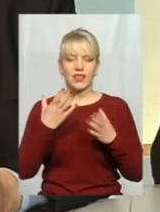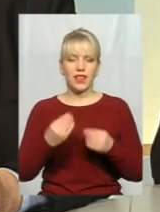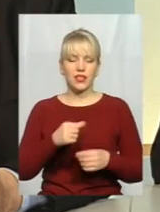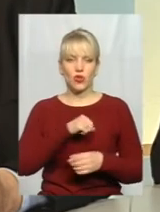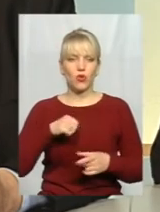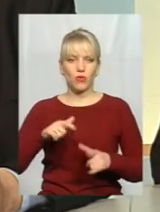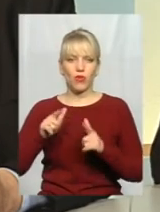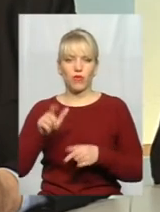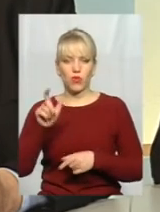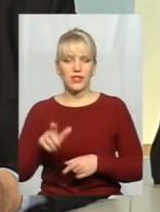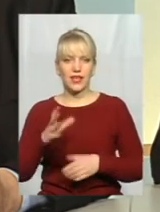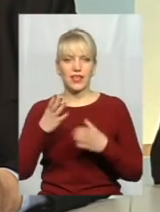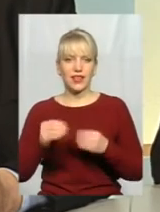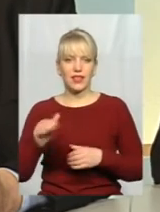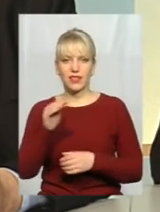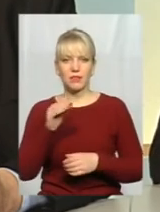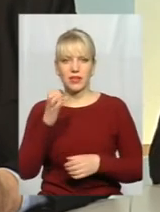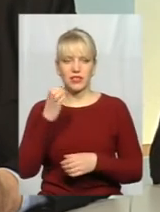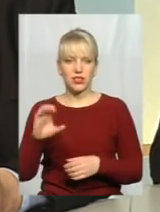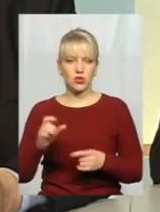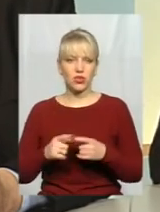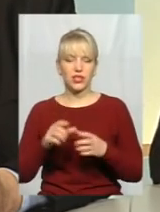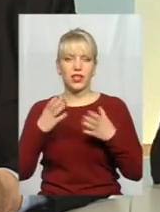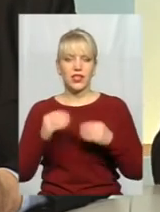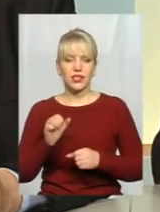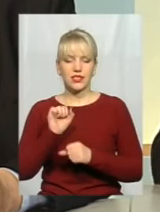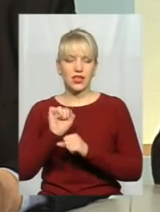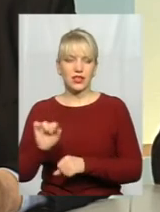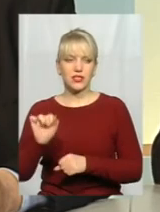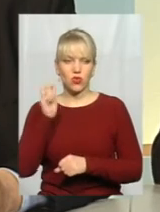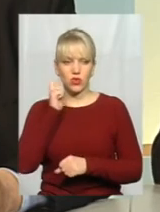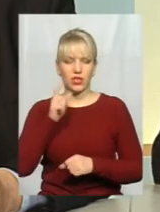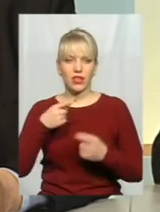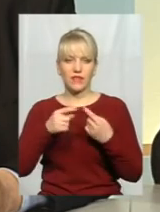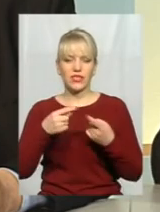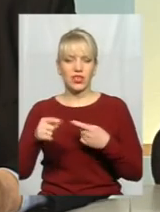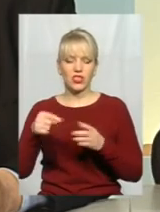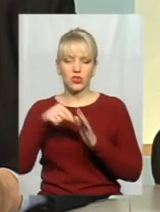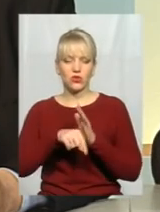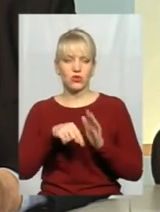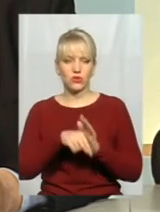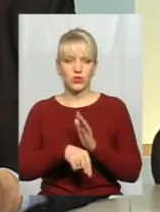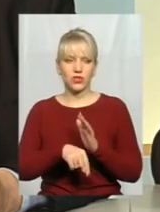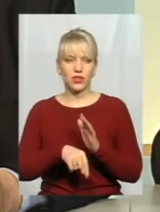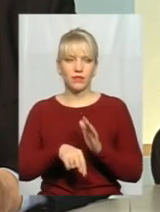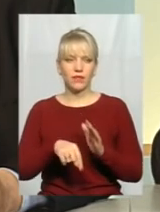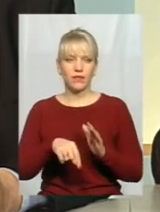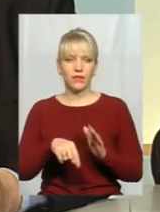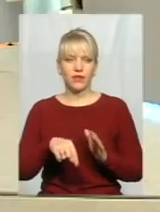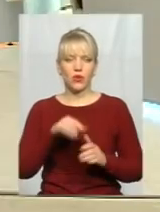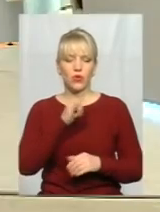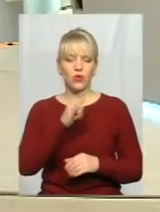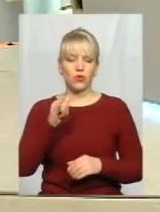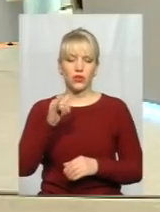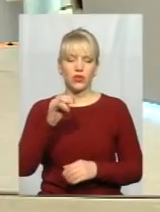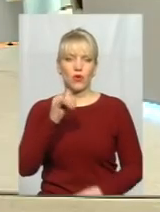і День небесної сотні. День захисника України. Все решта стосується проводу ОНУПа